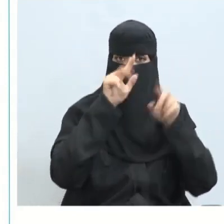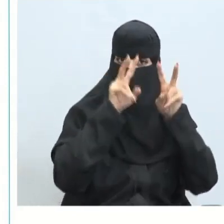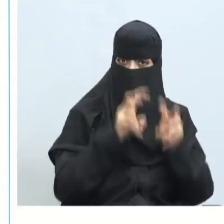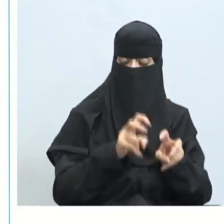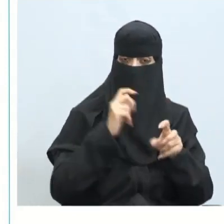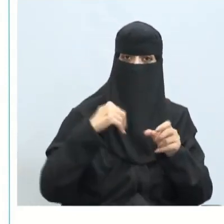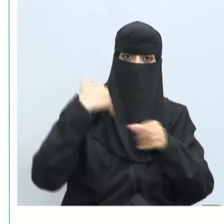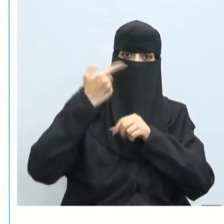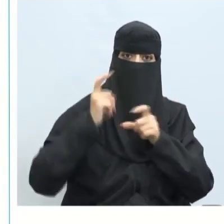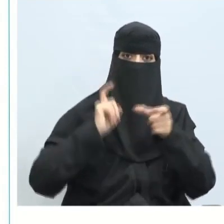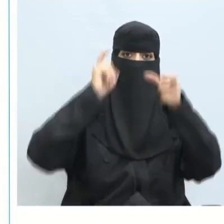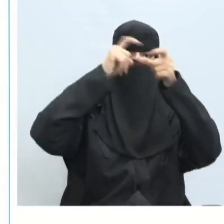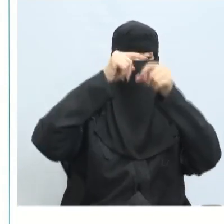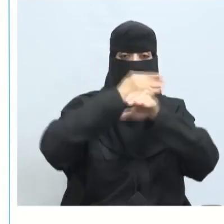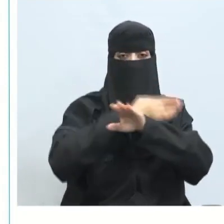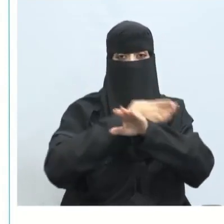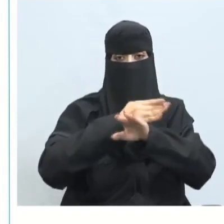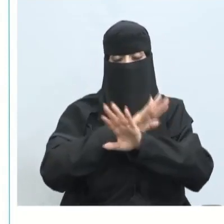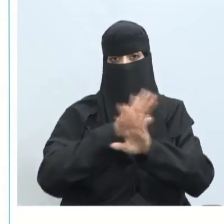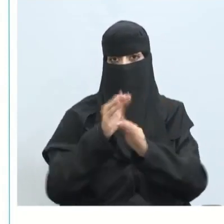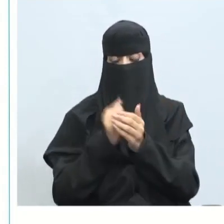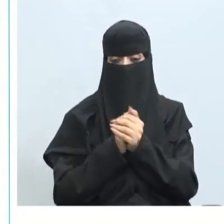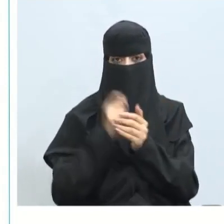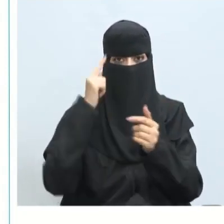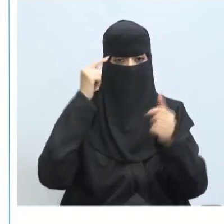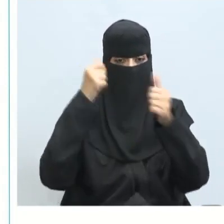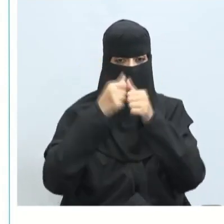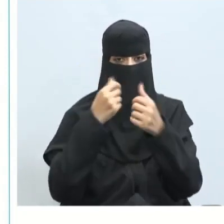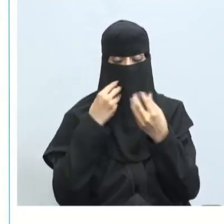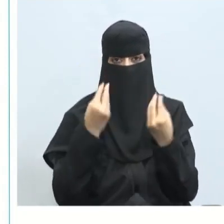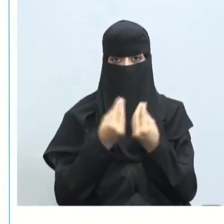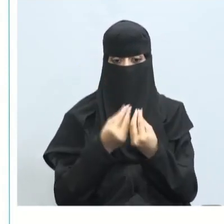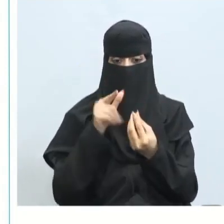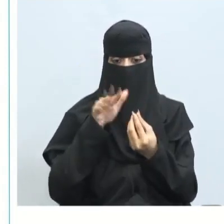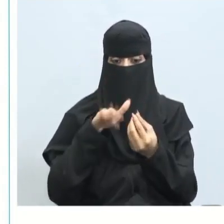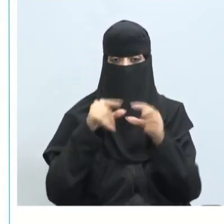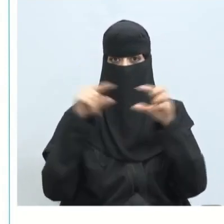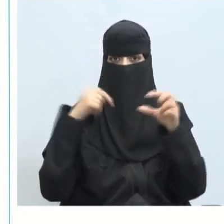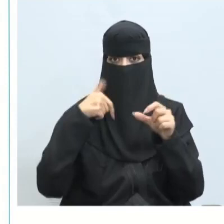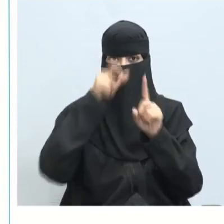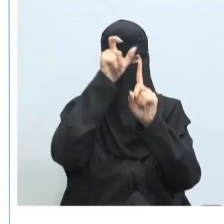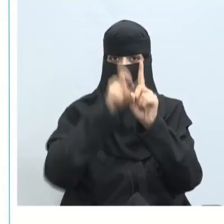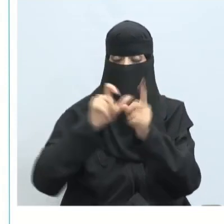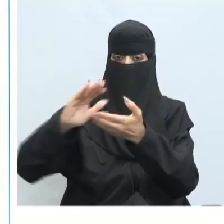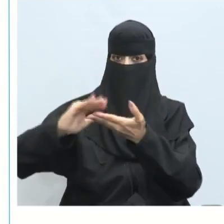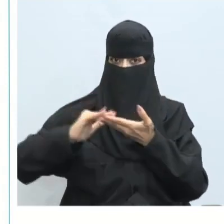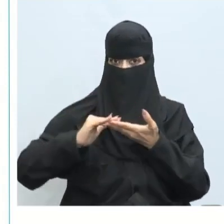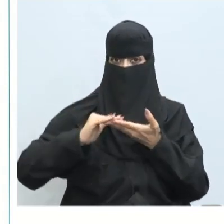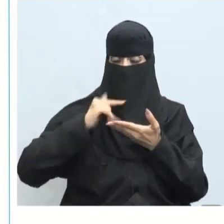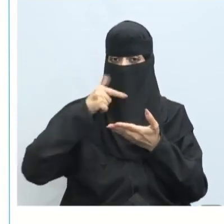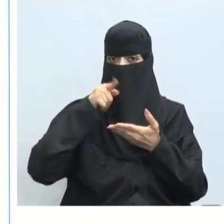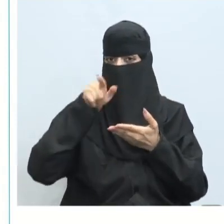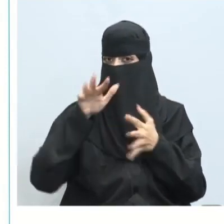تصل إلى الإنهاك لو تستذكر معي عزيزة الطالب نحن ذكرنا أن السكرتير هو الذراع